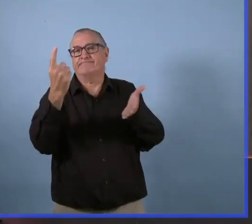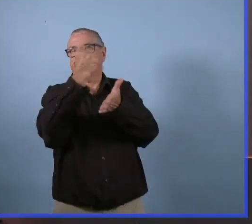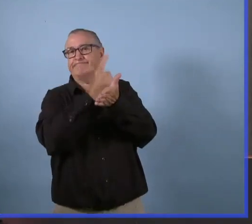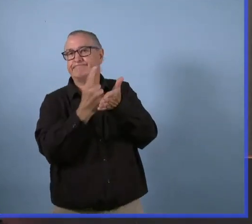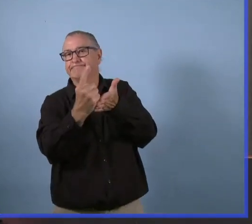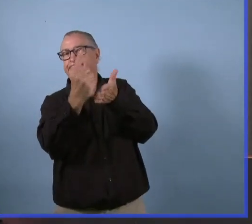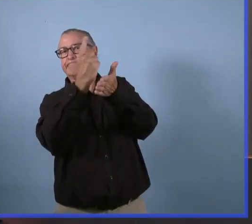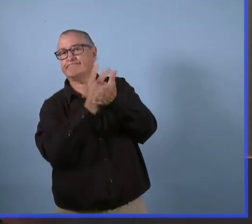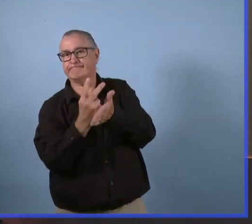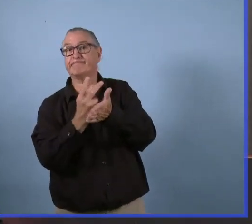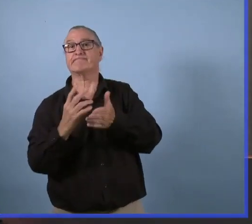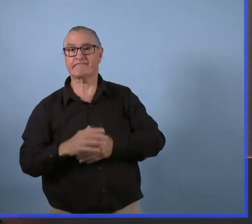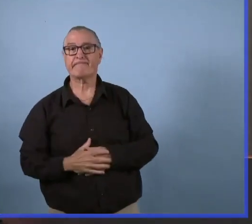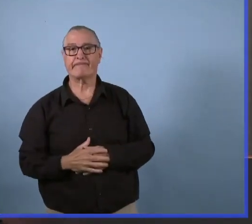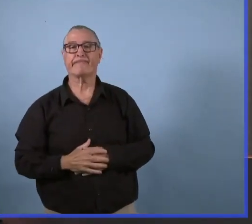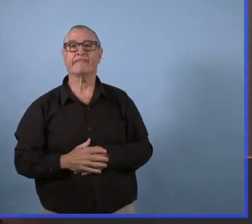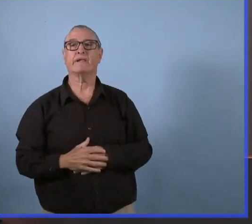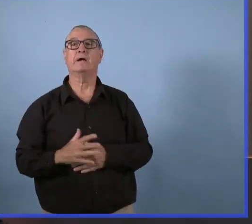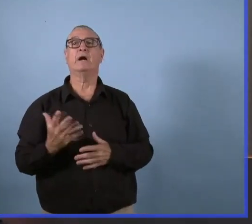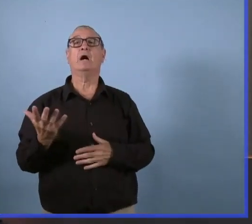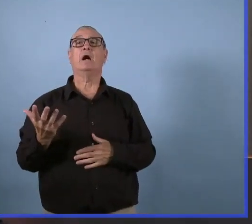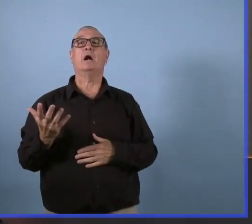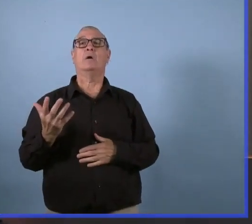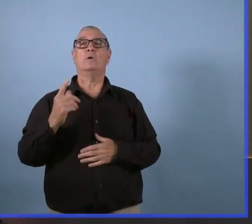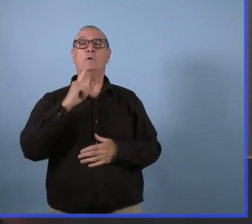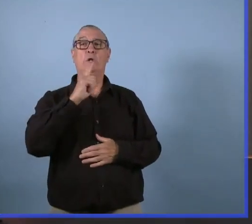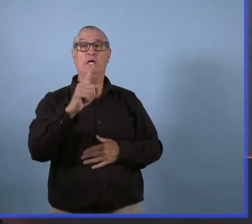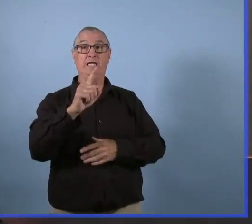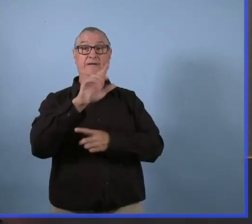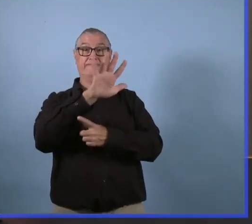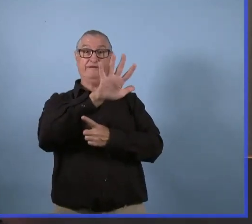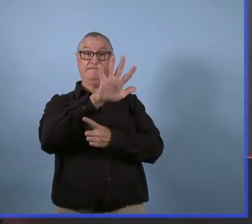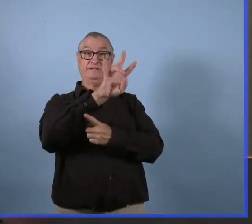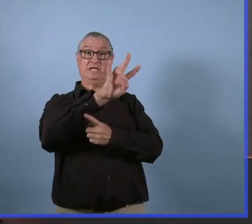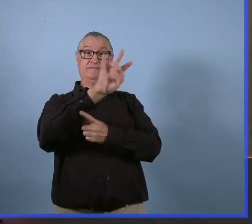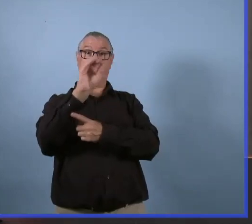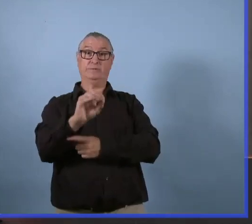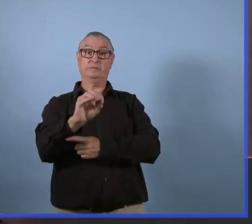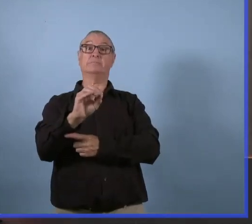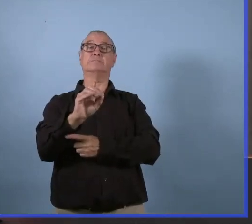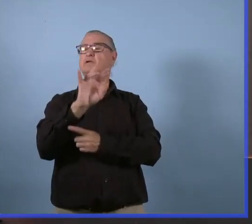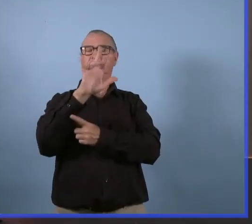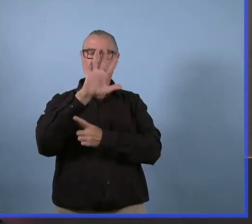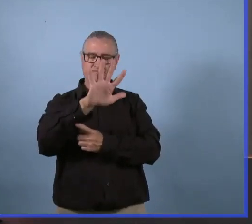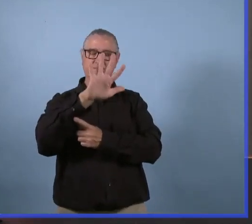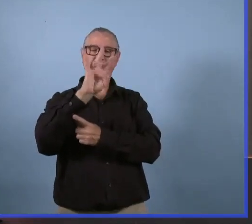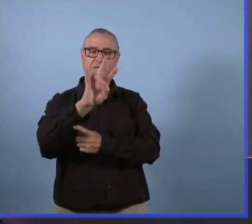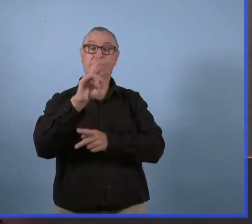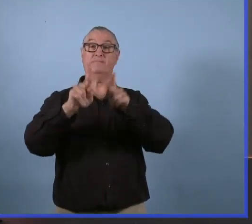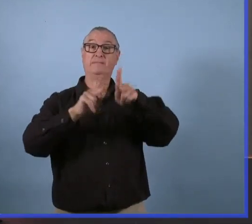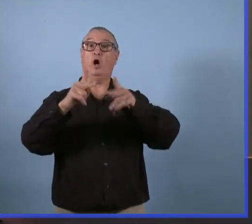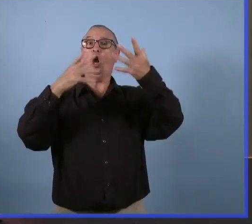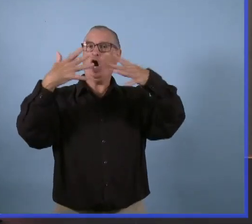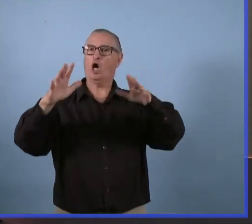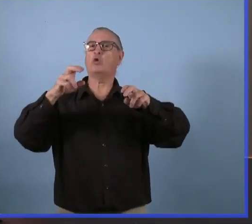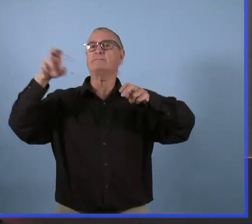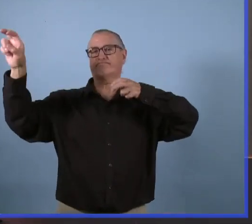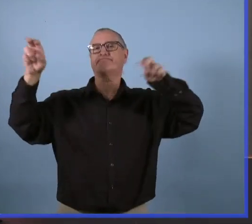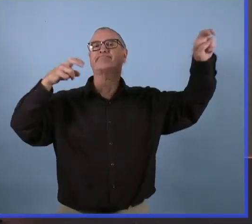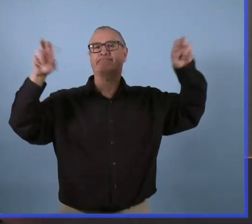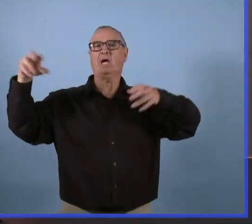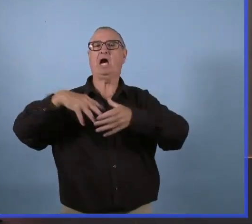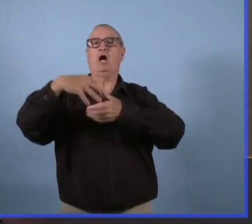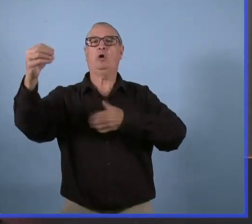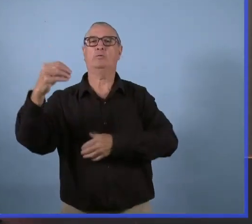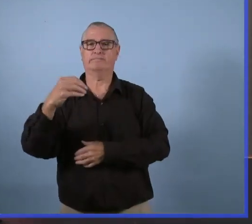'avoir accepté ces patients. On en a 57 patients qui ont été envoyés dans d'autres